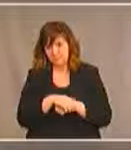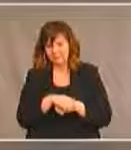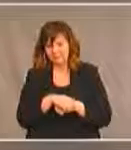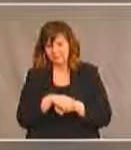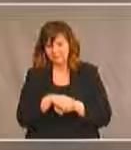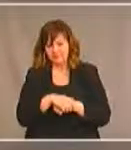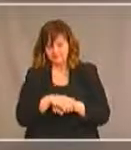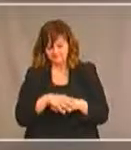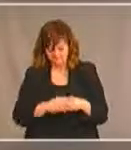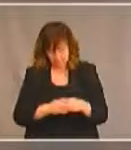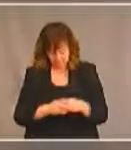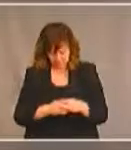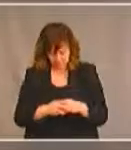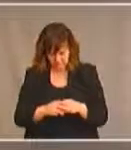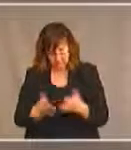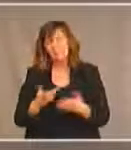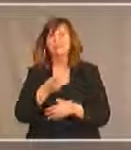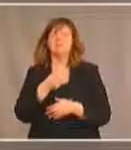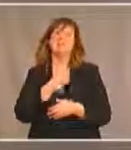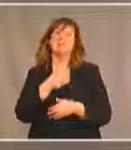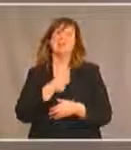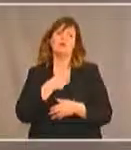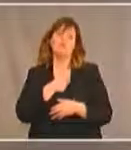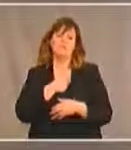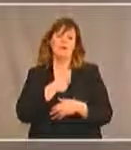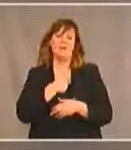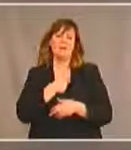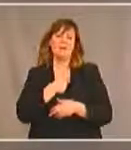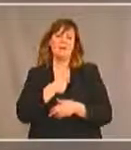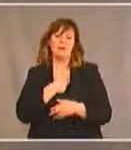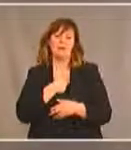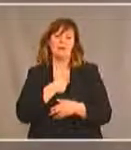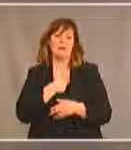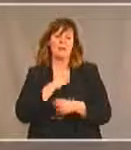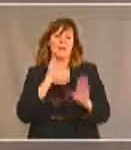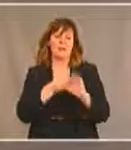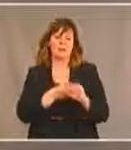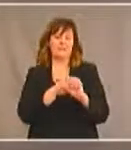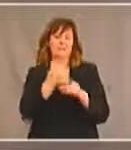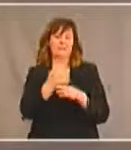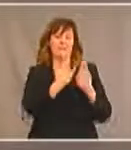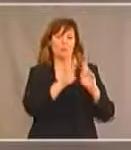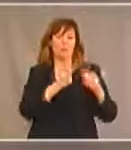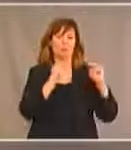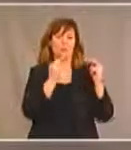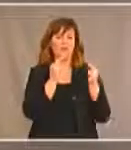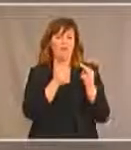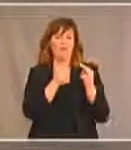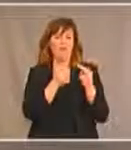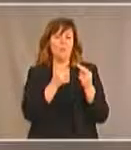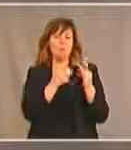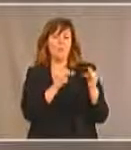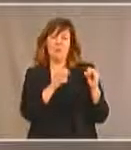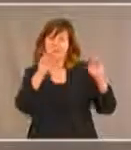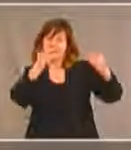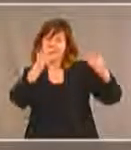et personnellement, j'ai assisté aux deux rencontres sur la question. il s'agissait